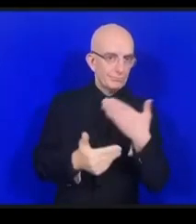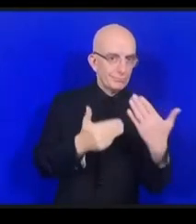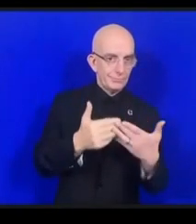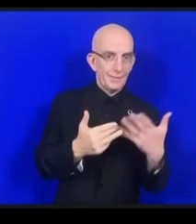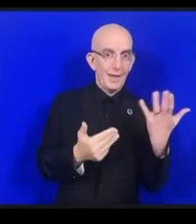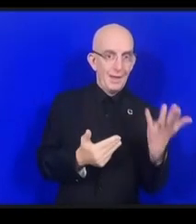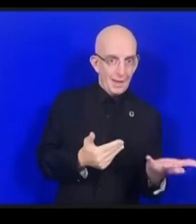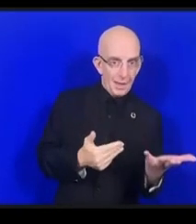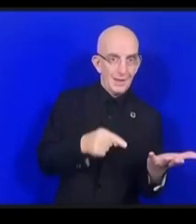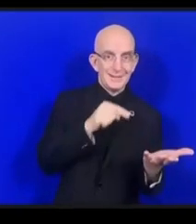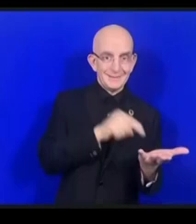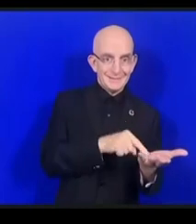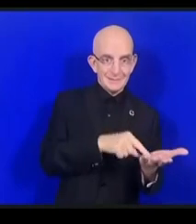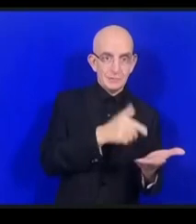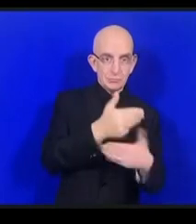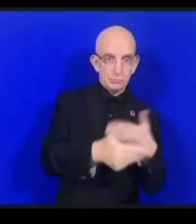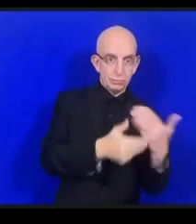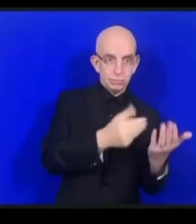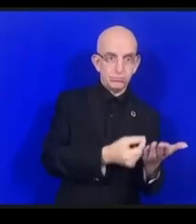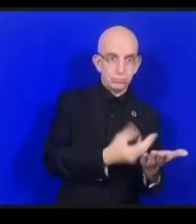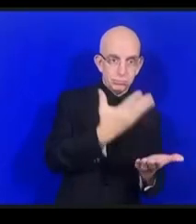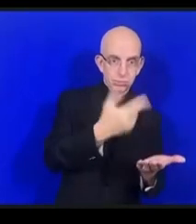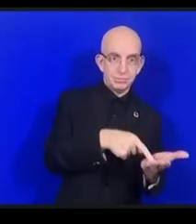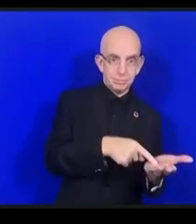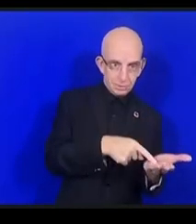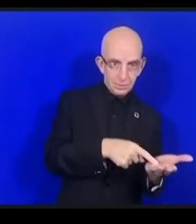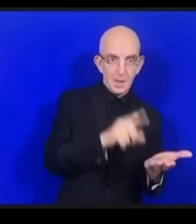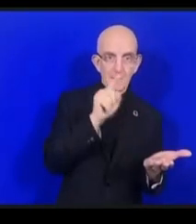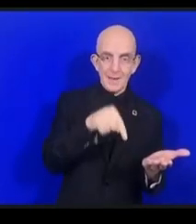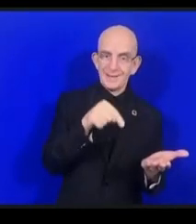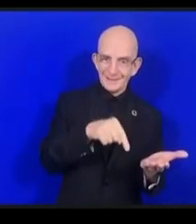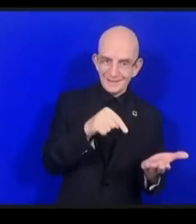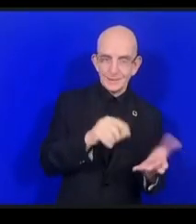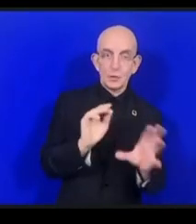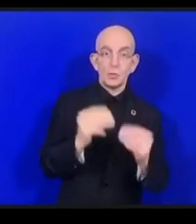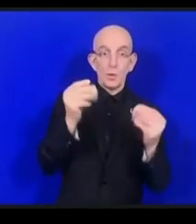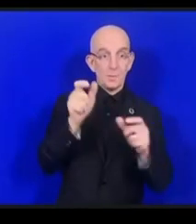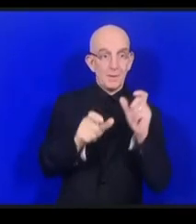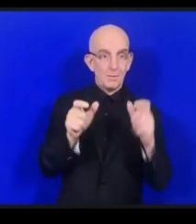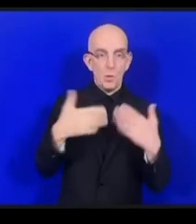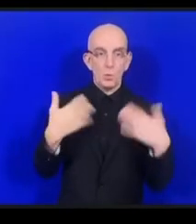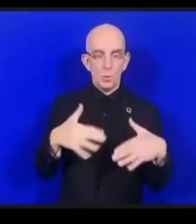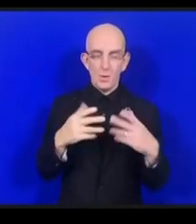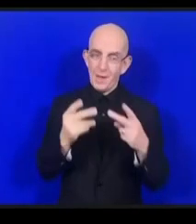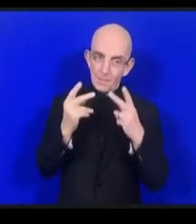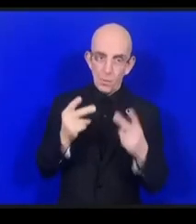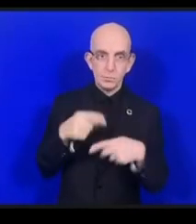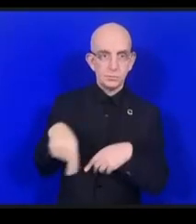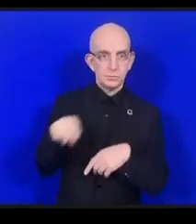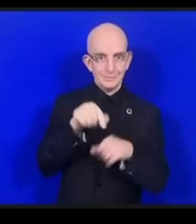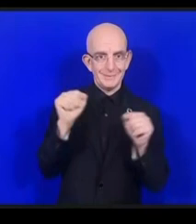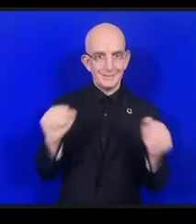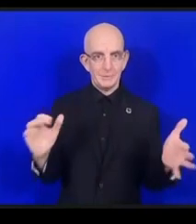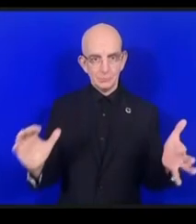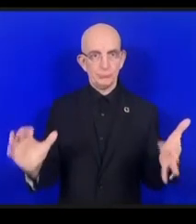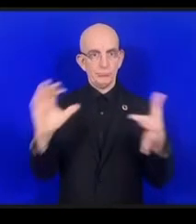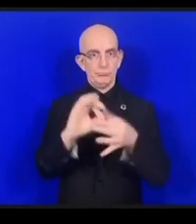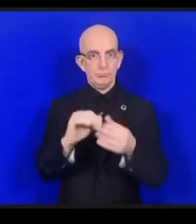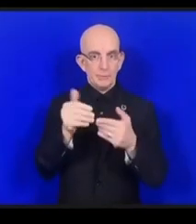les jeunes ont beaucoup d'importance parce que ce sont eux qui représentent la prochaine génération